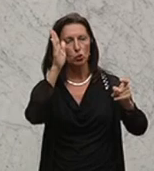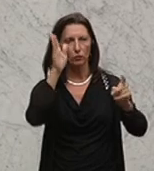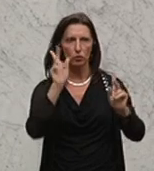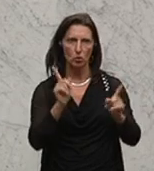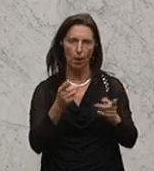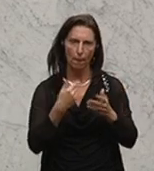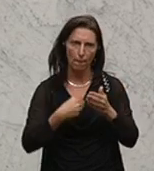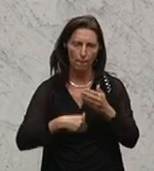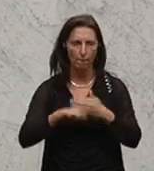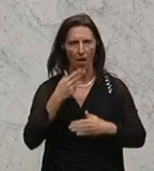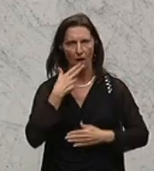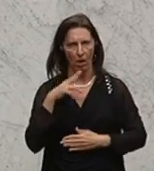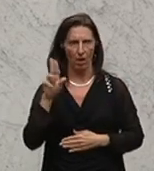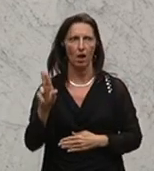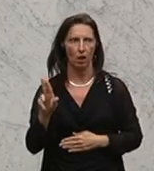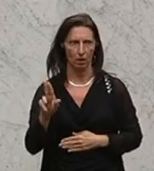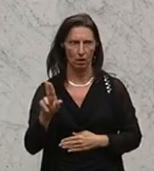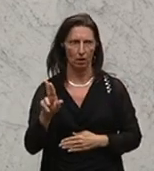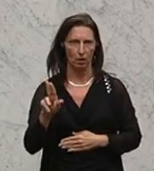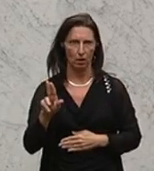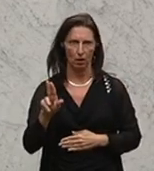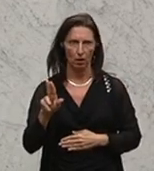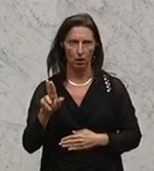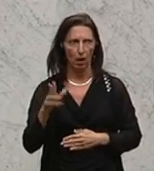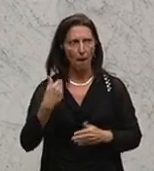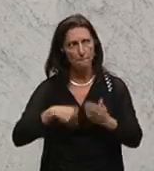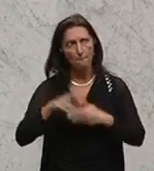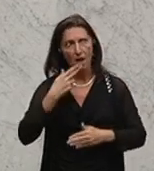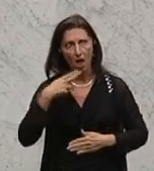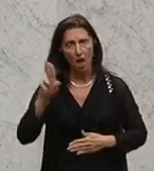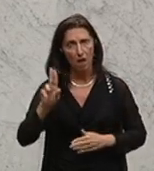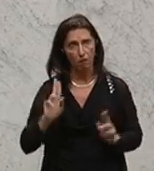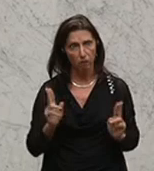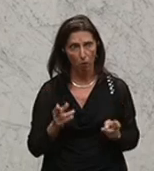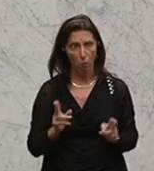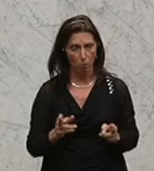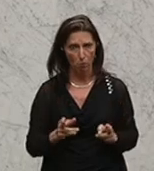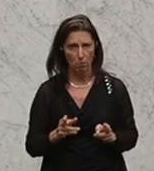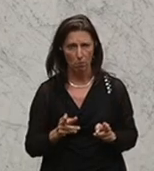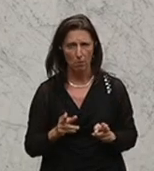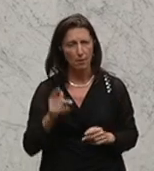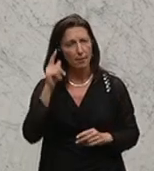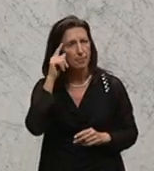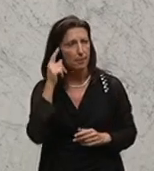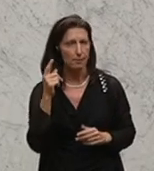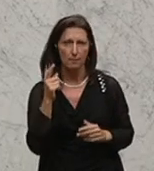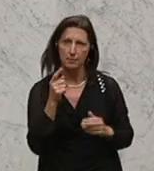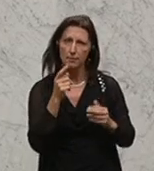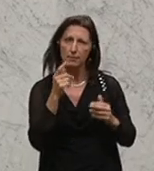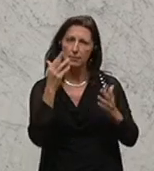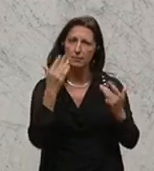Mit mehr Ehrlichkeit deswegen, wenn man sich die Zahlen anschaut,